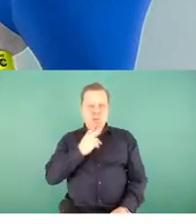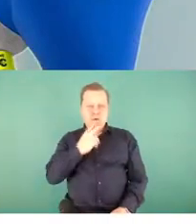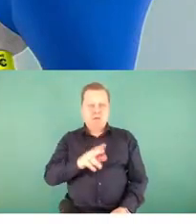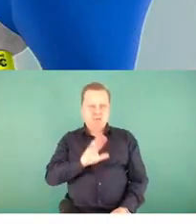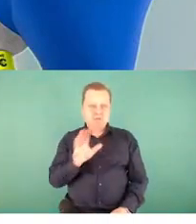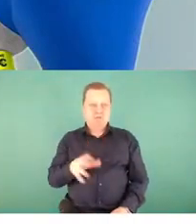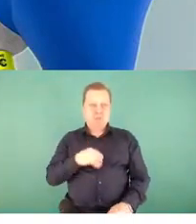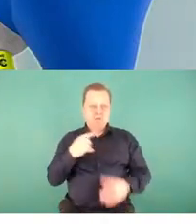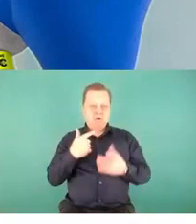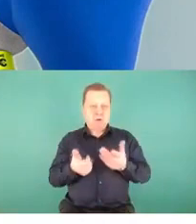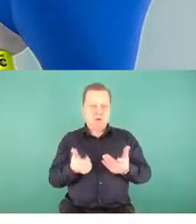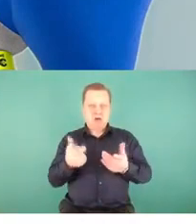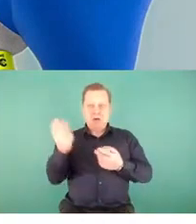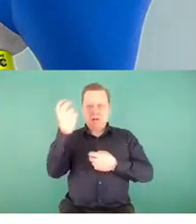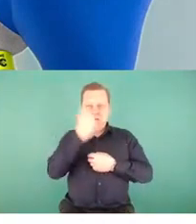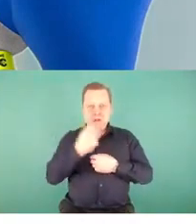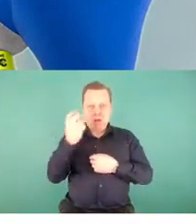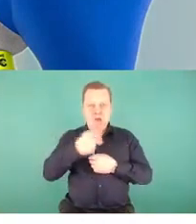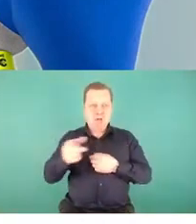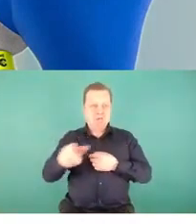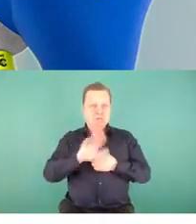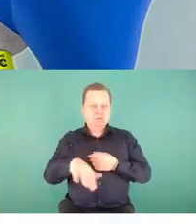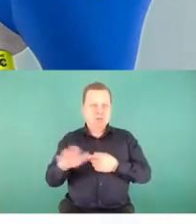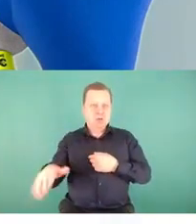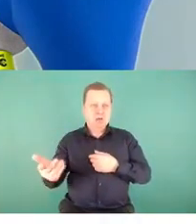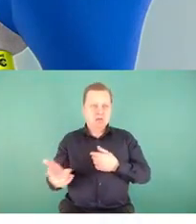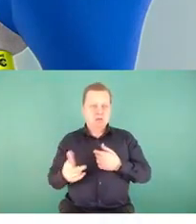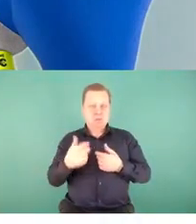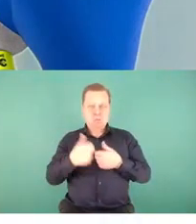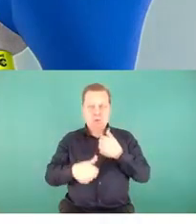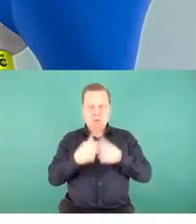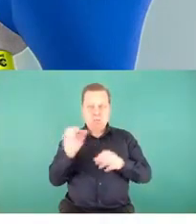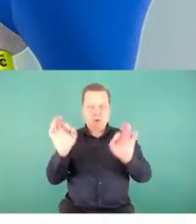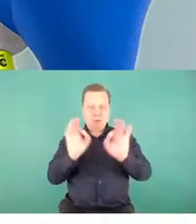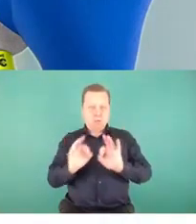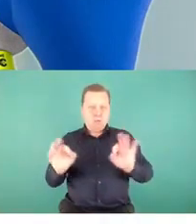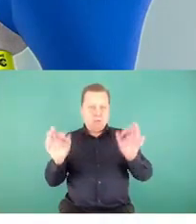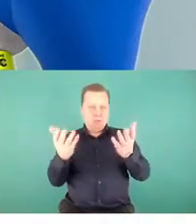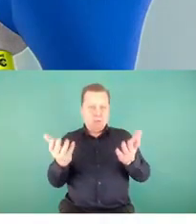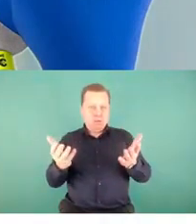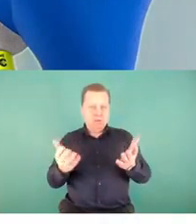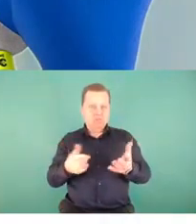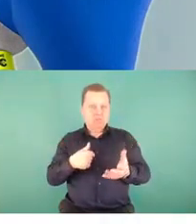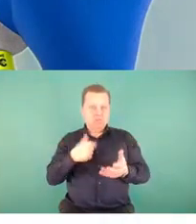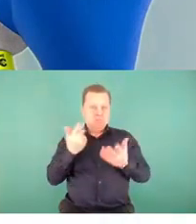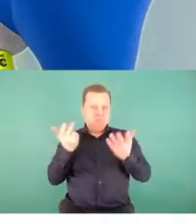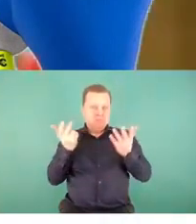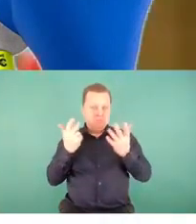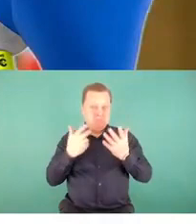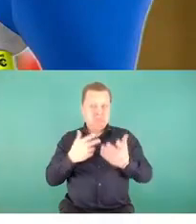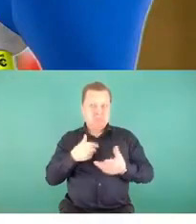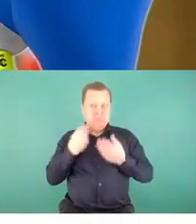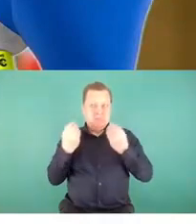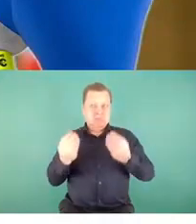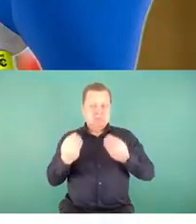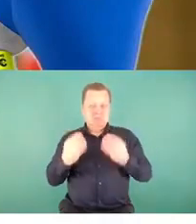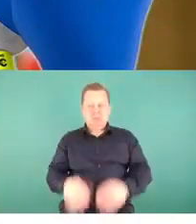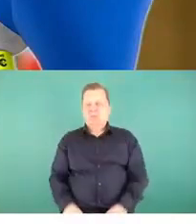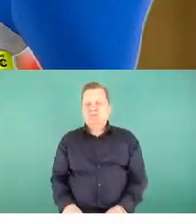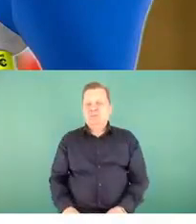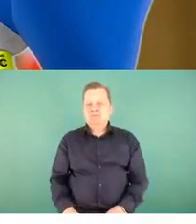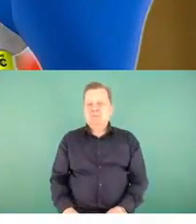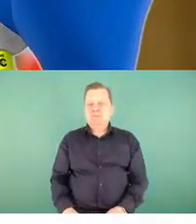grzecznie, zainteresowanie nie było żadnego problemu. Także sam ten fakt dużo daje. Taka forma